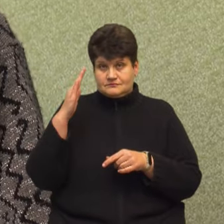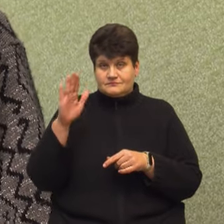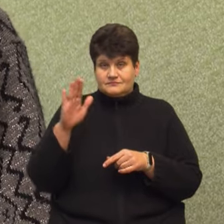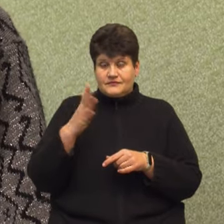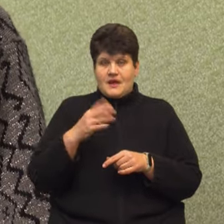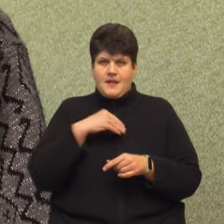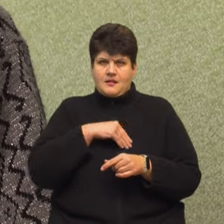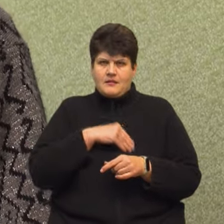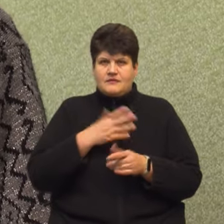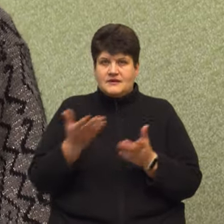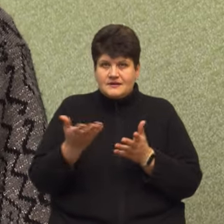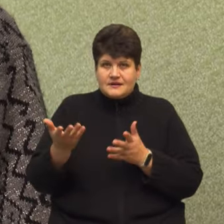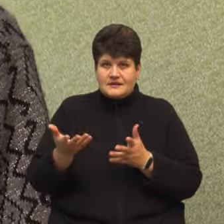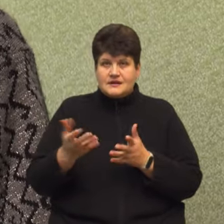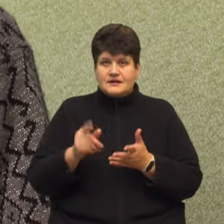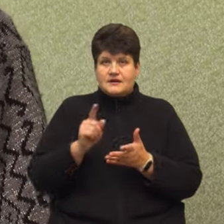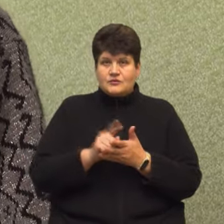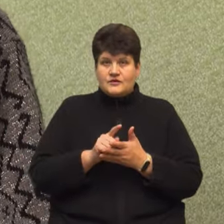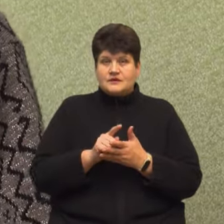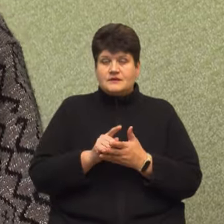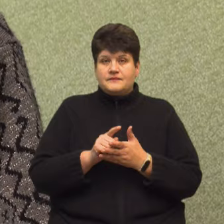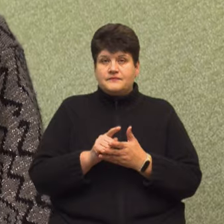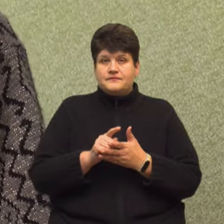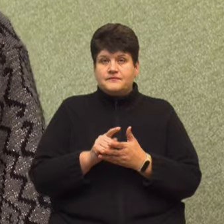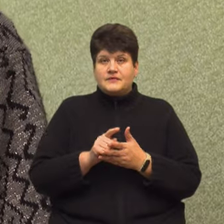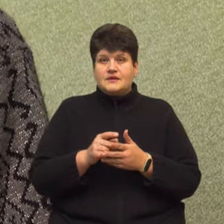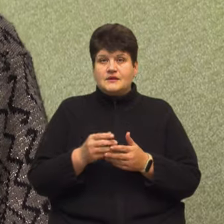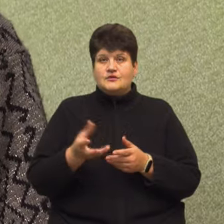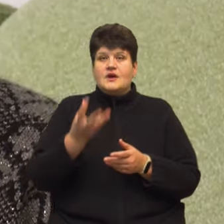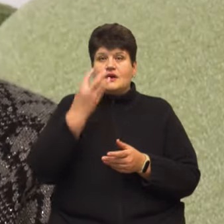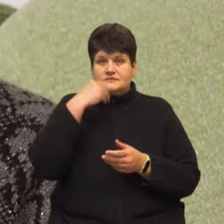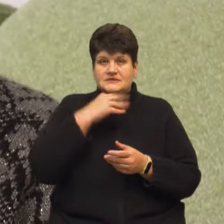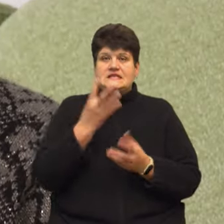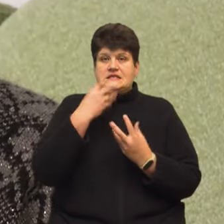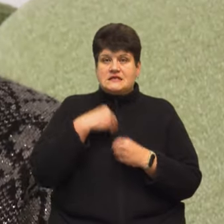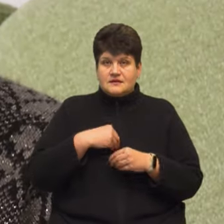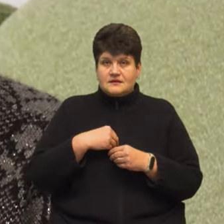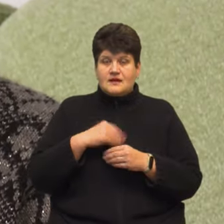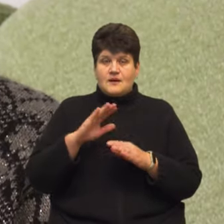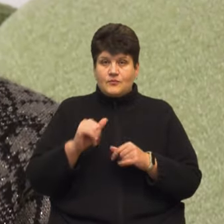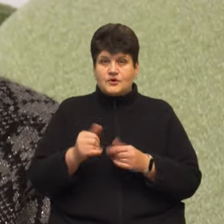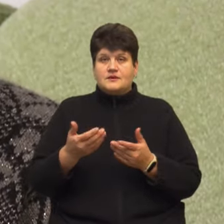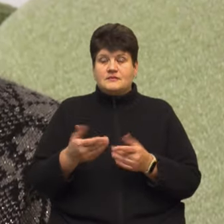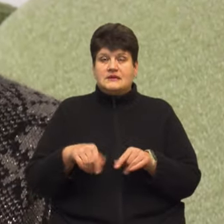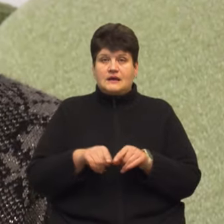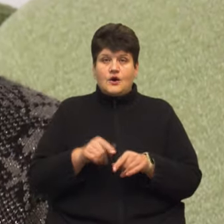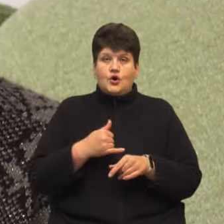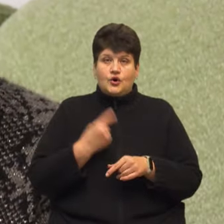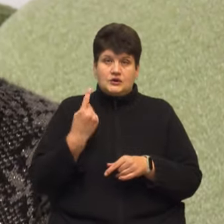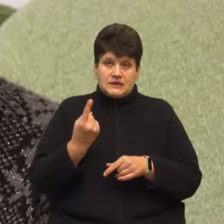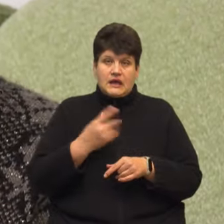фазухою, де. Я мусила їх змішити, то взяла в песок і їла. А потім така одна наша